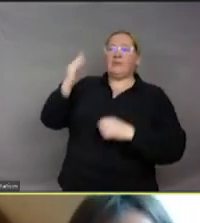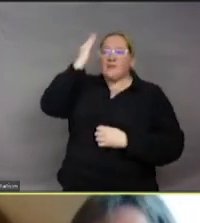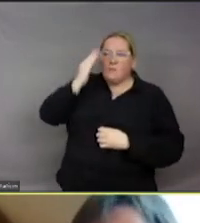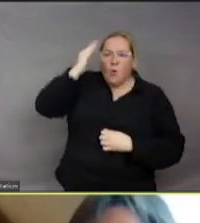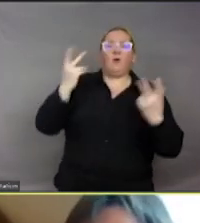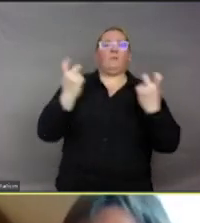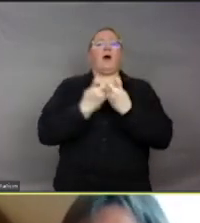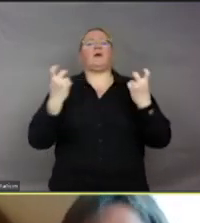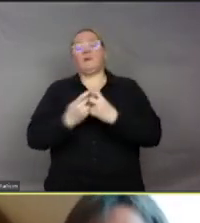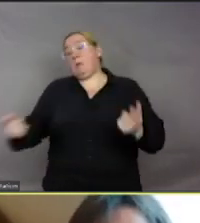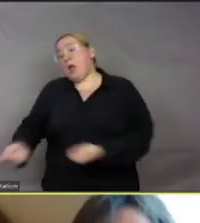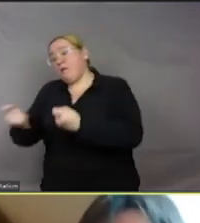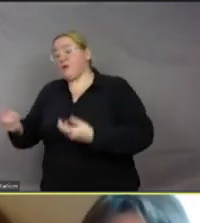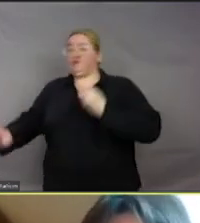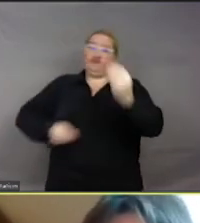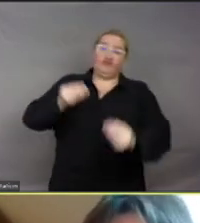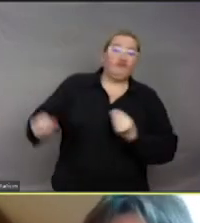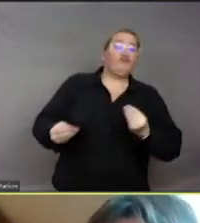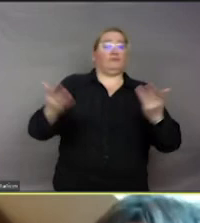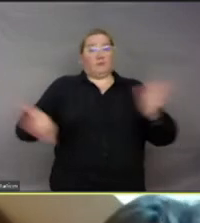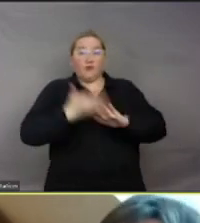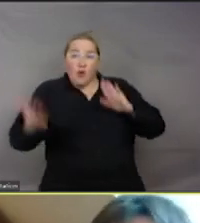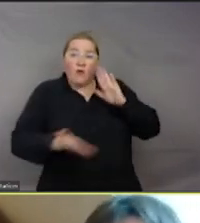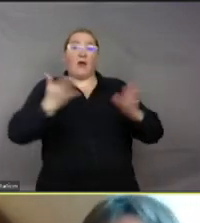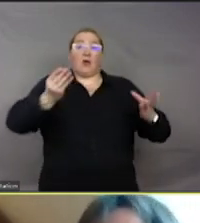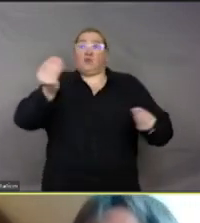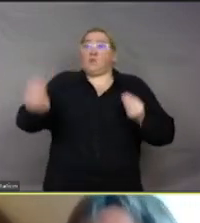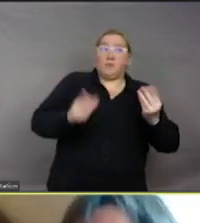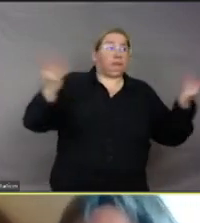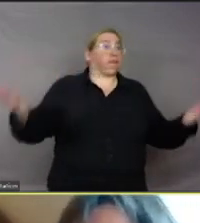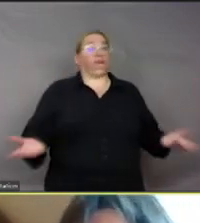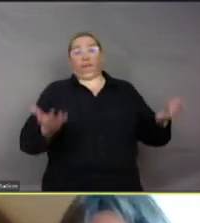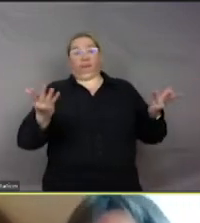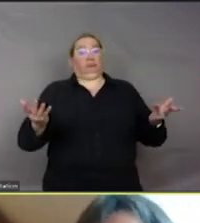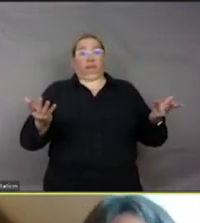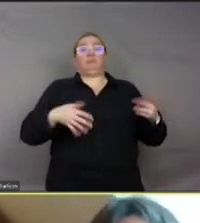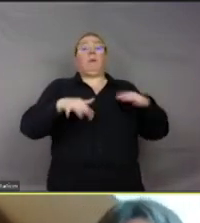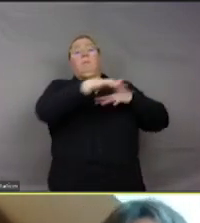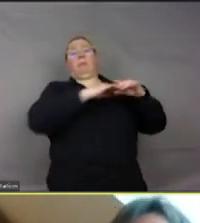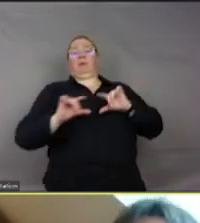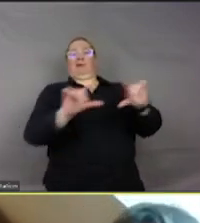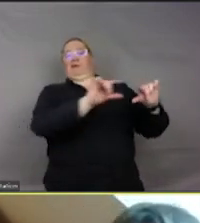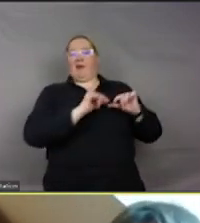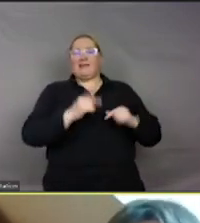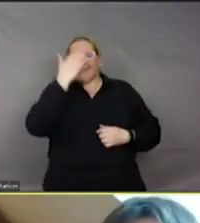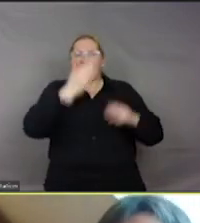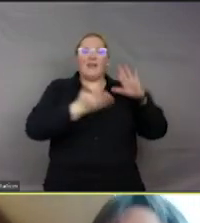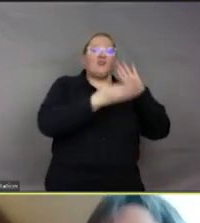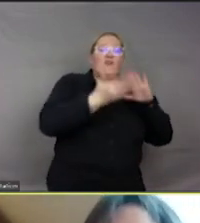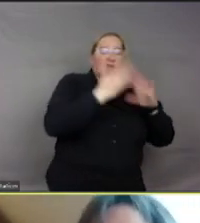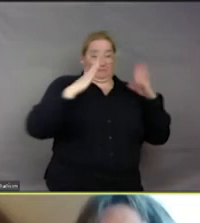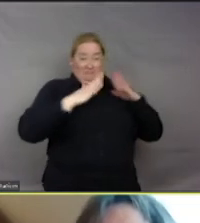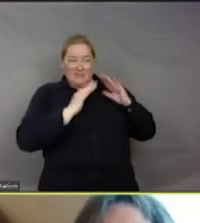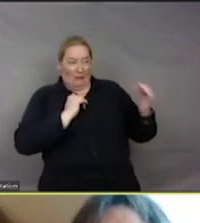que ce soit des animaux dans les élevages, que ce soit des animaux sauvages, les animaux liminaires, les animaux sauvages qui approchent les maisons,